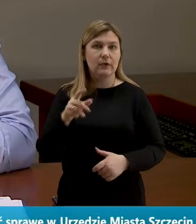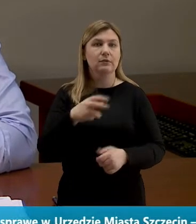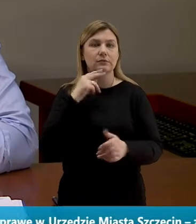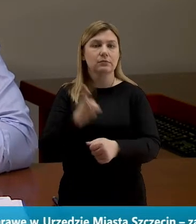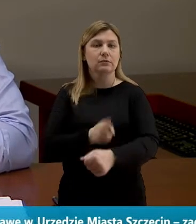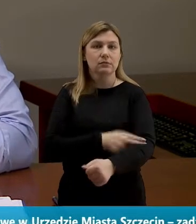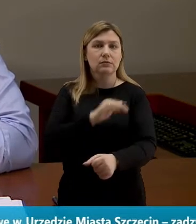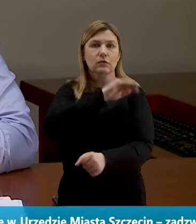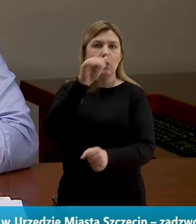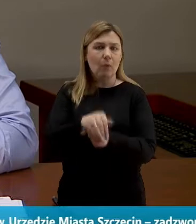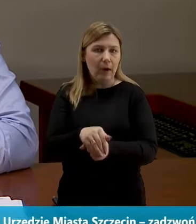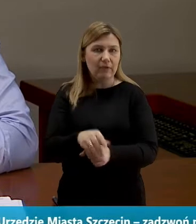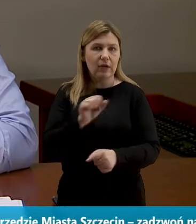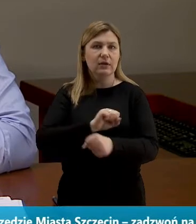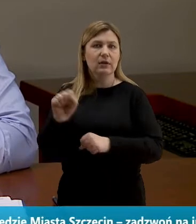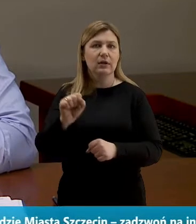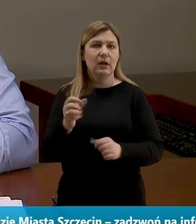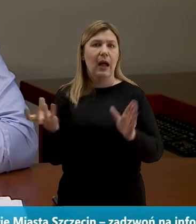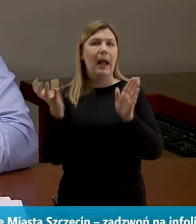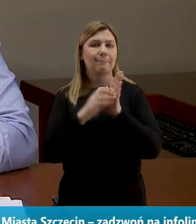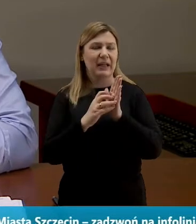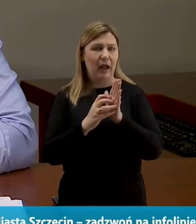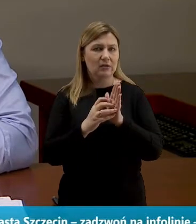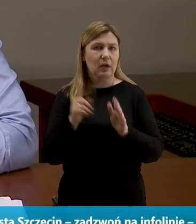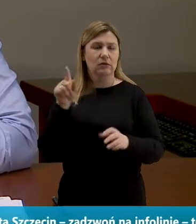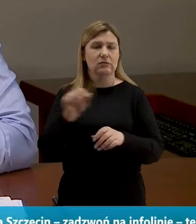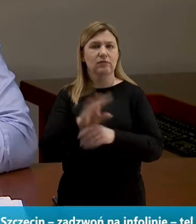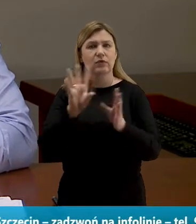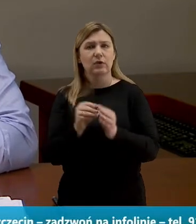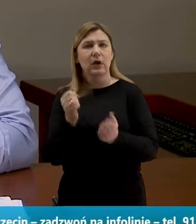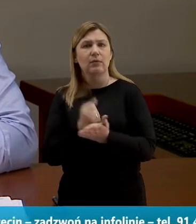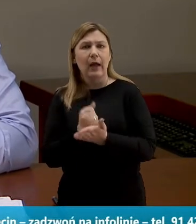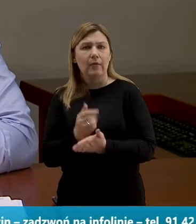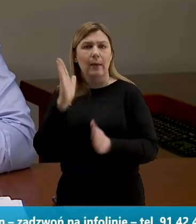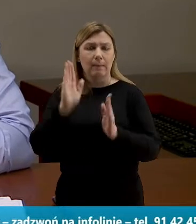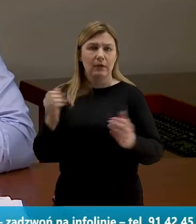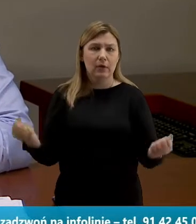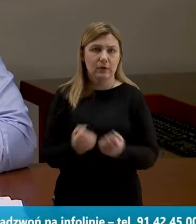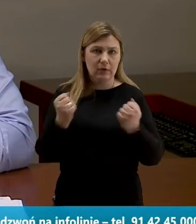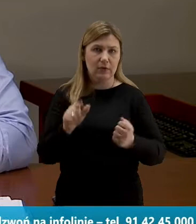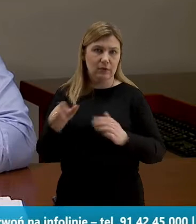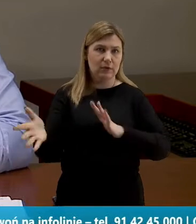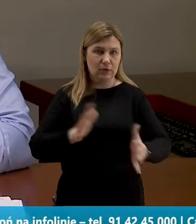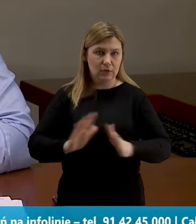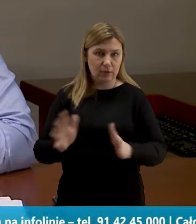urzędu się umawiać. Istnieje taka aplikacja, wszystkie bieżące sprawy będziemy się starali właśnie w ten sposób